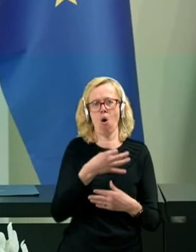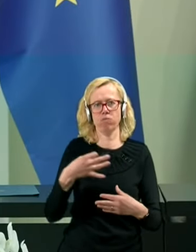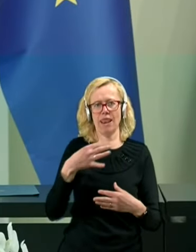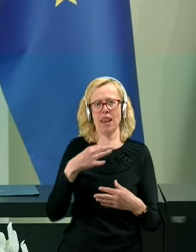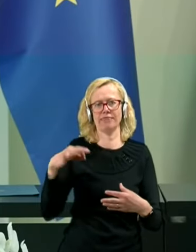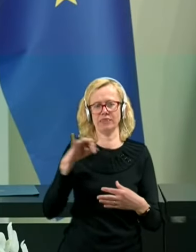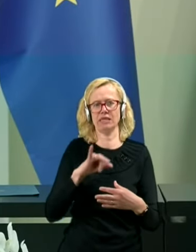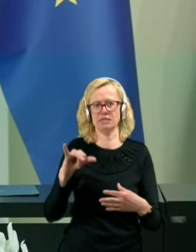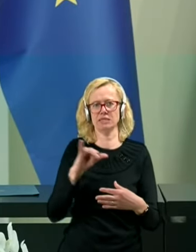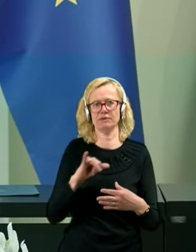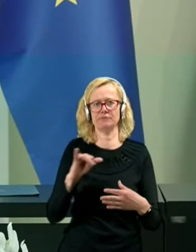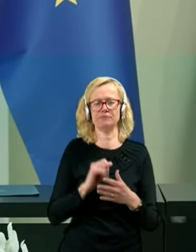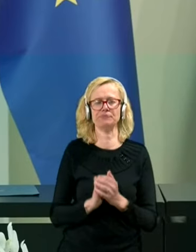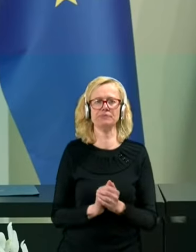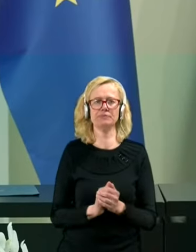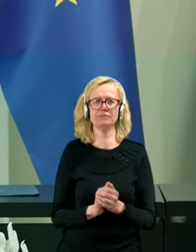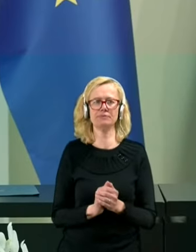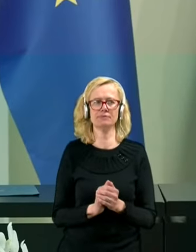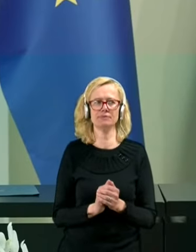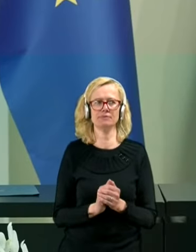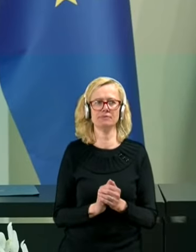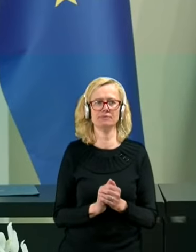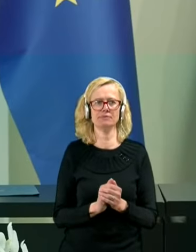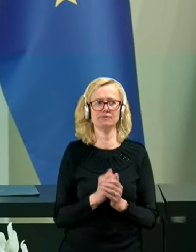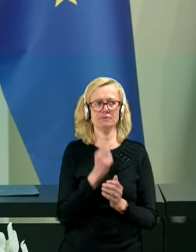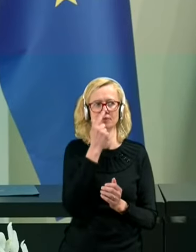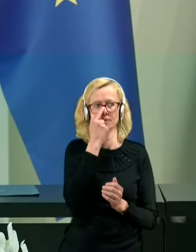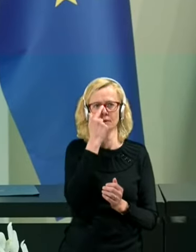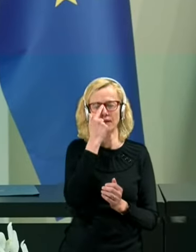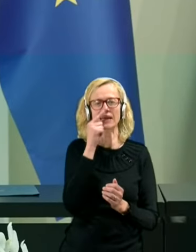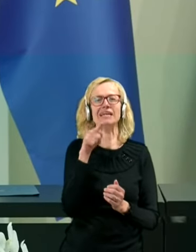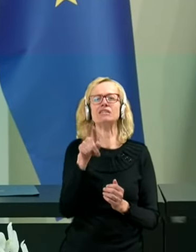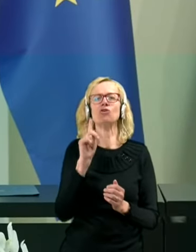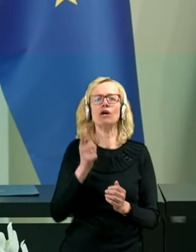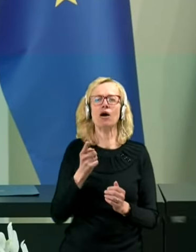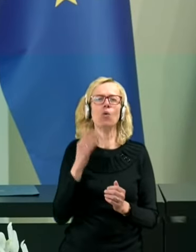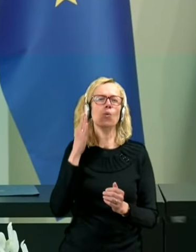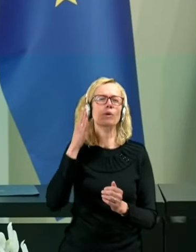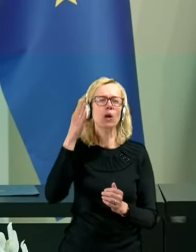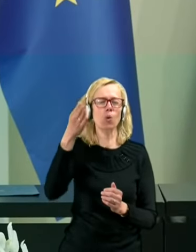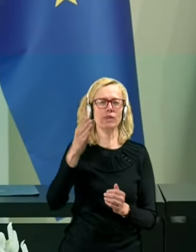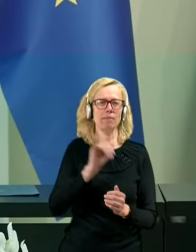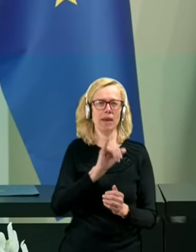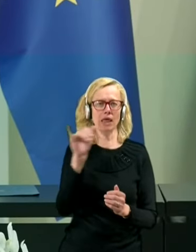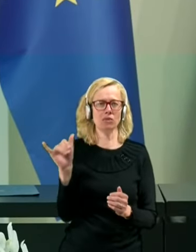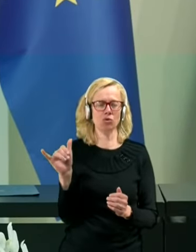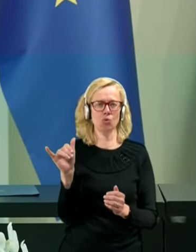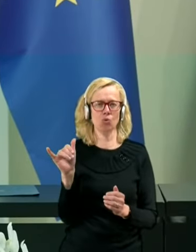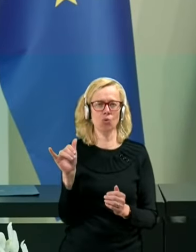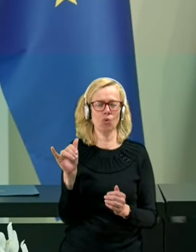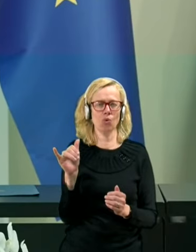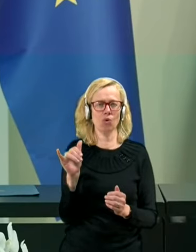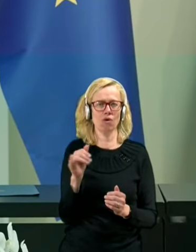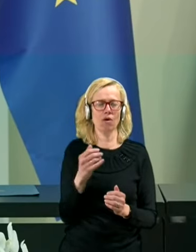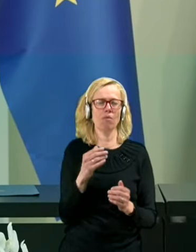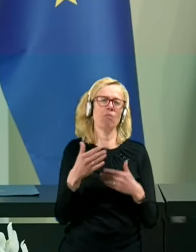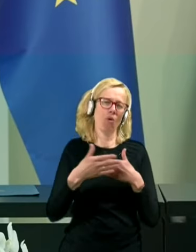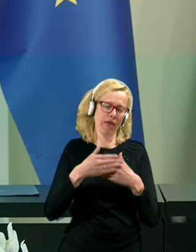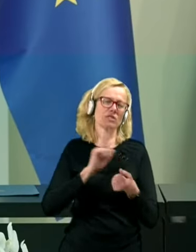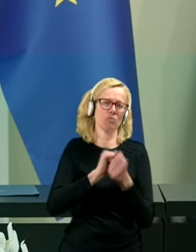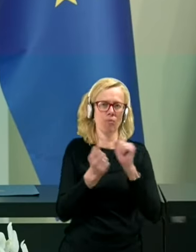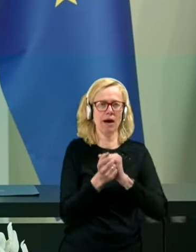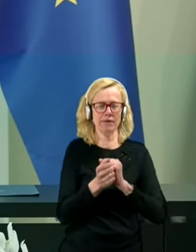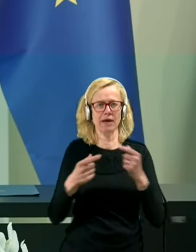Tisto, kar je v prihodnjem letu poleg spopada z epidemijo, ki ostaja,